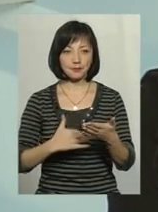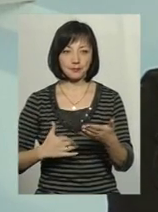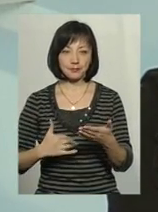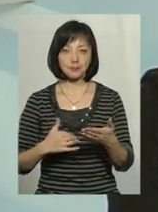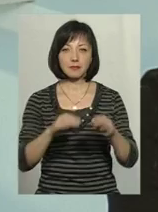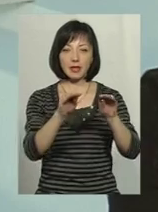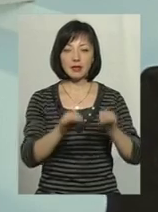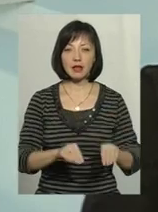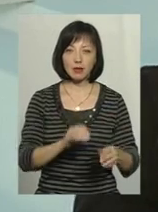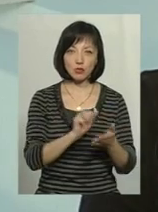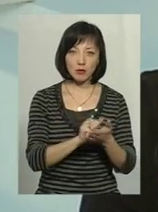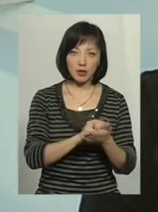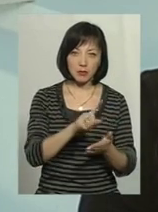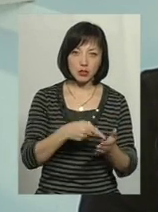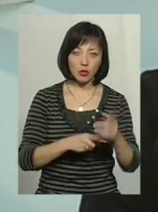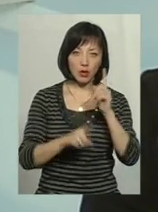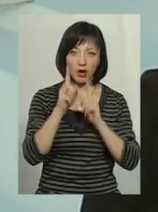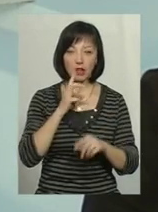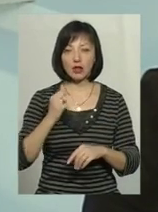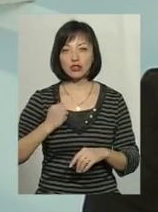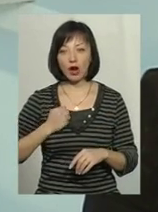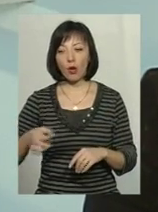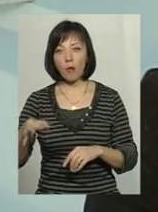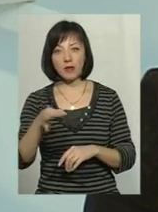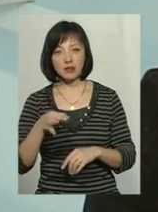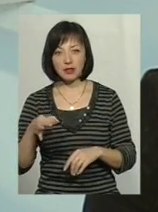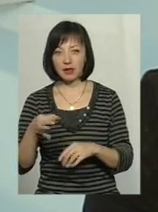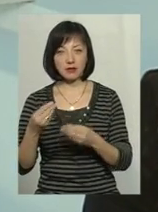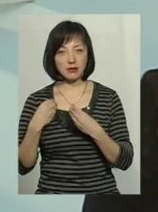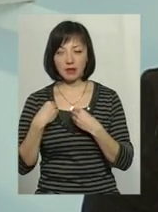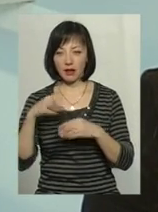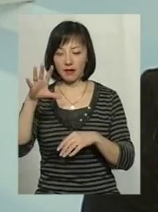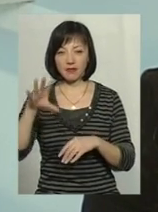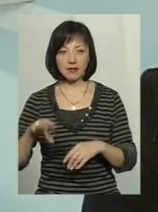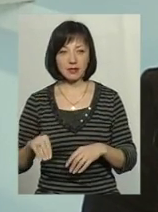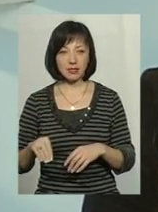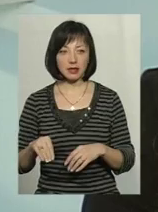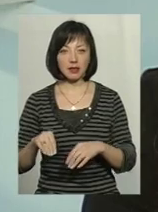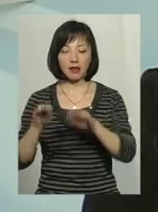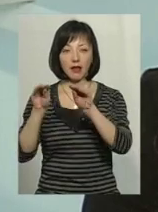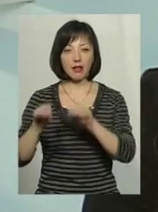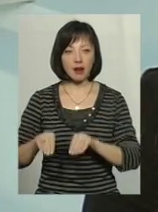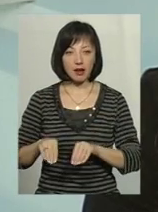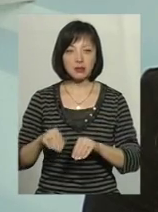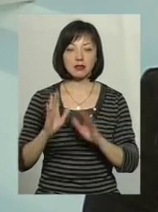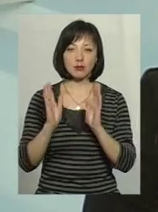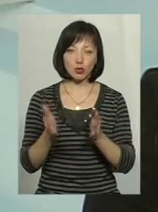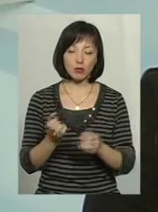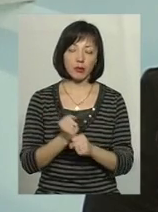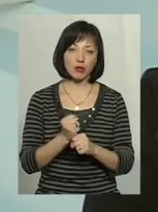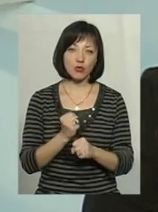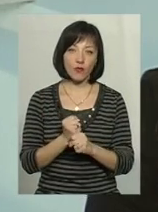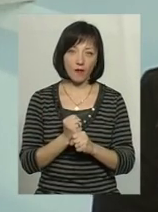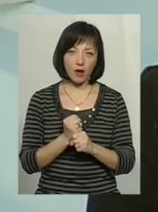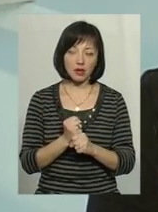декларацій паперових міської ради. На жаль, обласна, до речі, не дала всіх декларацій. От ми будемо працювати,